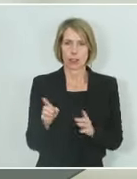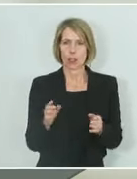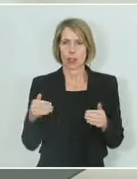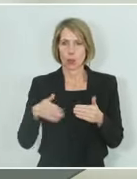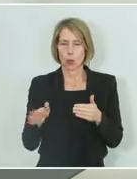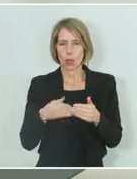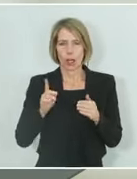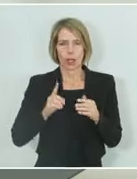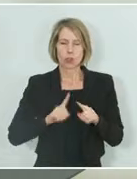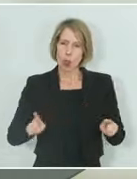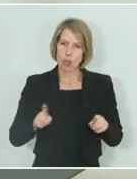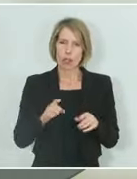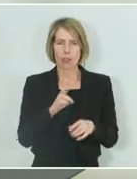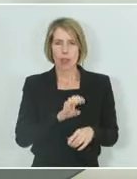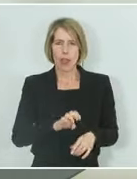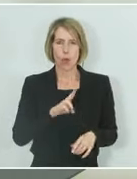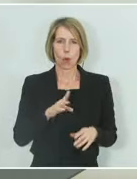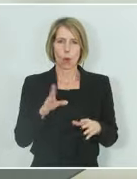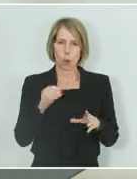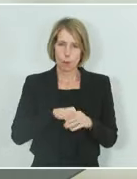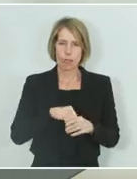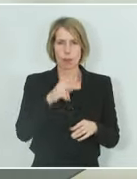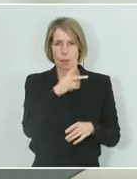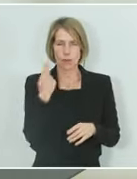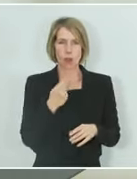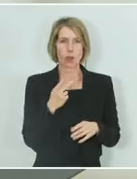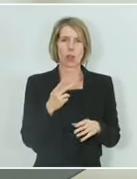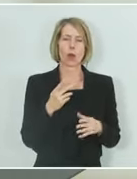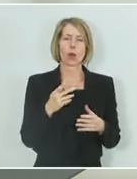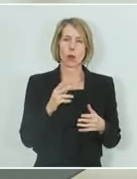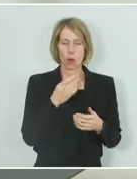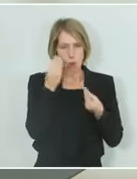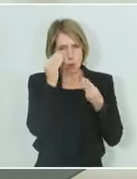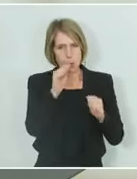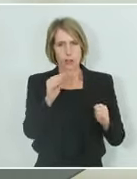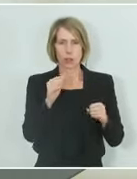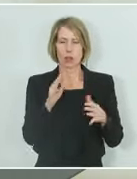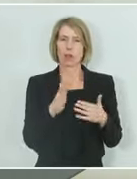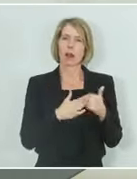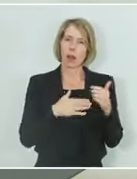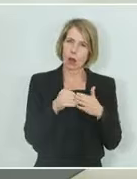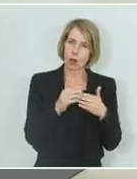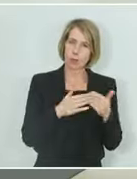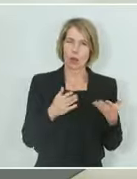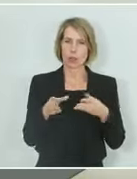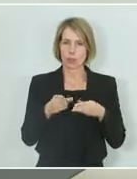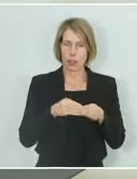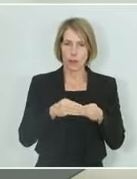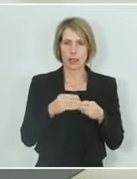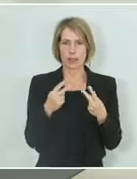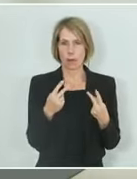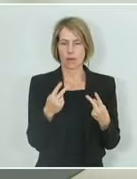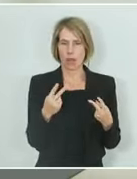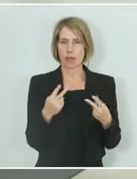aufbauen, mit unseren Menschen, mit unserer Bevölkerung und auf Grundlage der gemeinsamen Werte